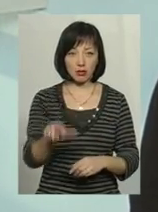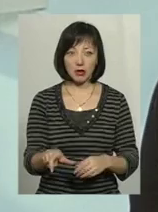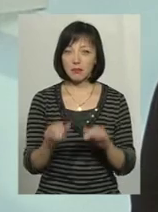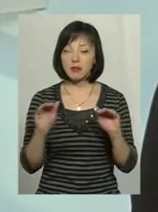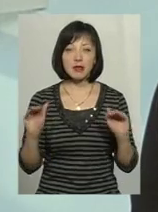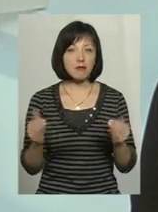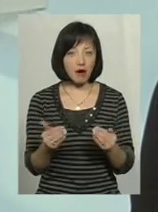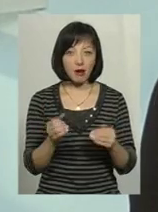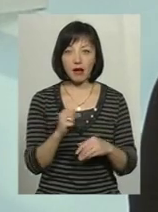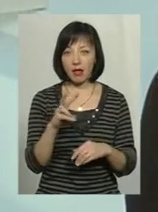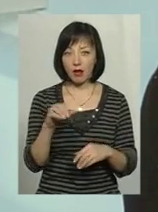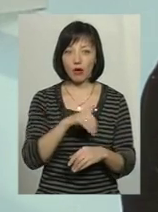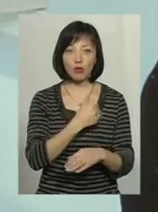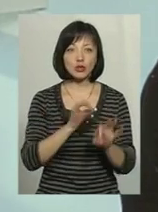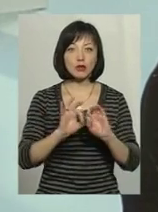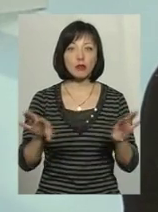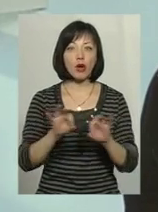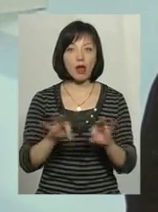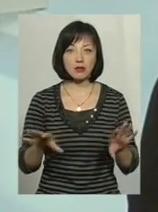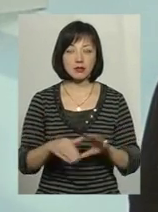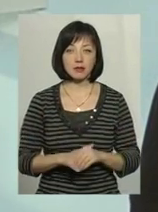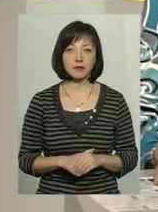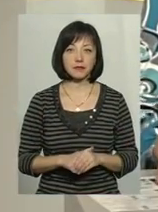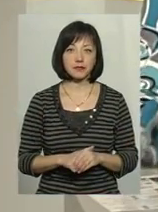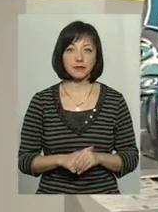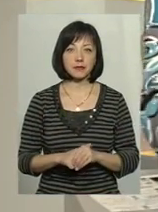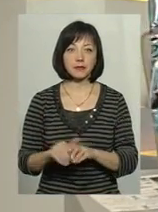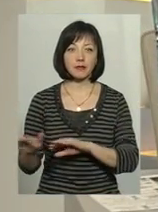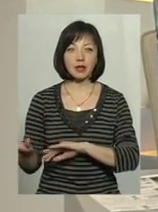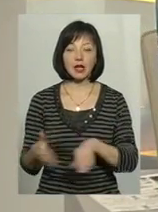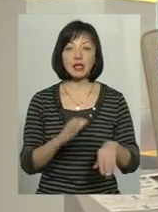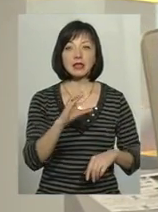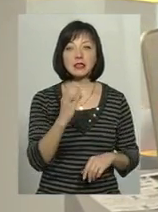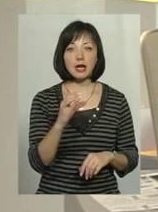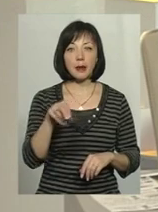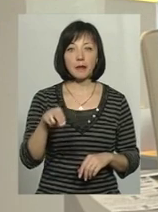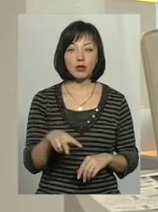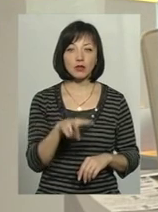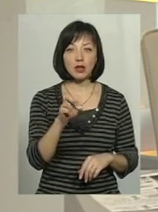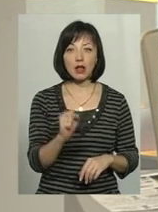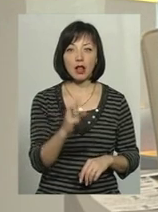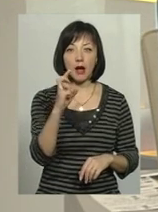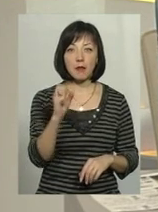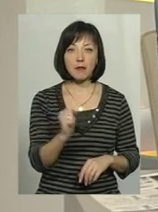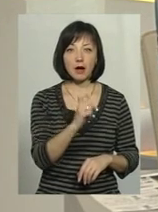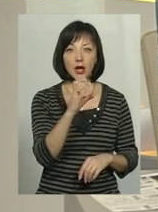Мінімальні, але ми хочемо пояснень. Сергій Петрович Лабезюк. Пані Олено, може ви продовжити?